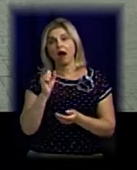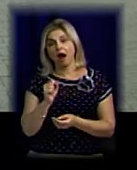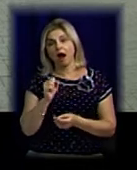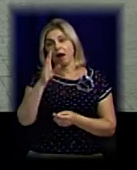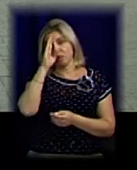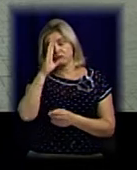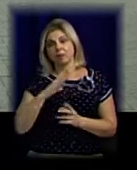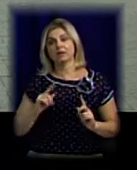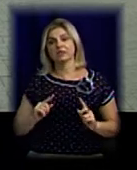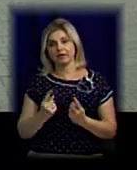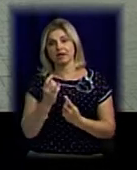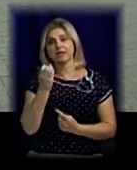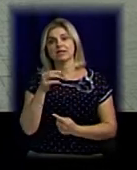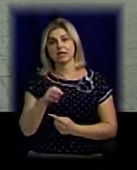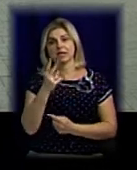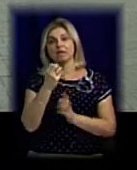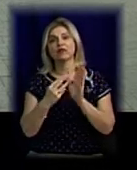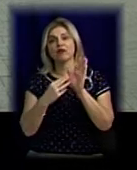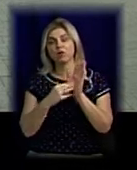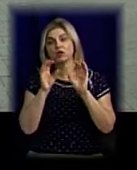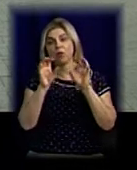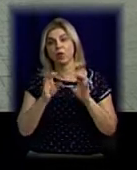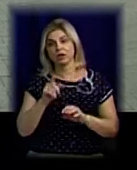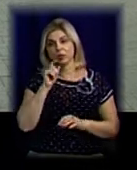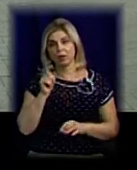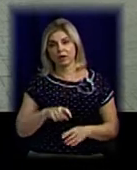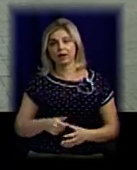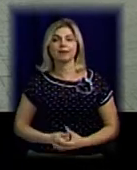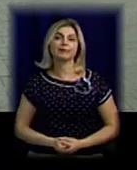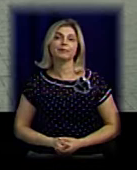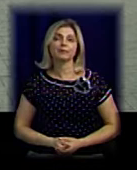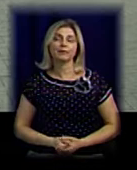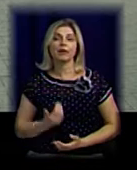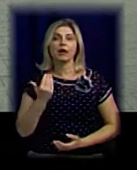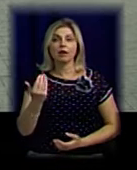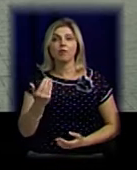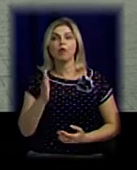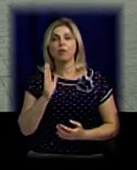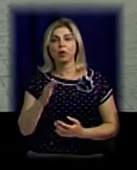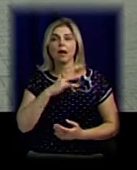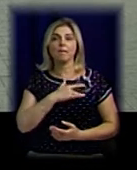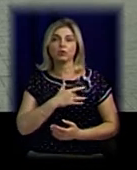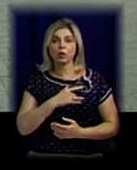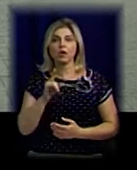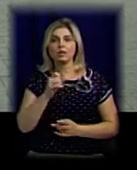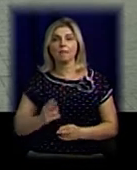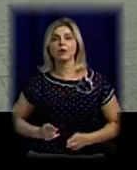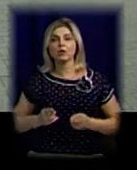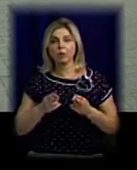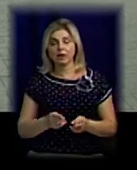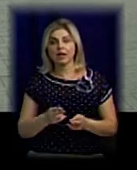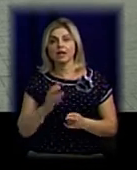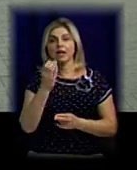чоловіка було затримано в порядку статті 208 Кримінального кодексу України. Йому оголошено про підозру за скоєння злочину,